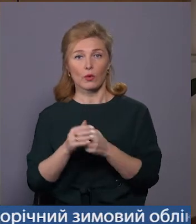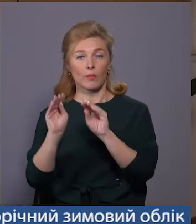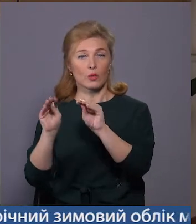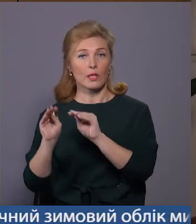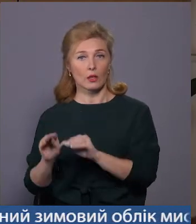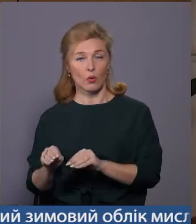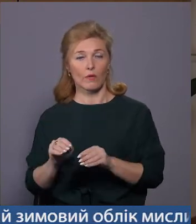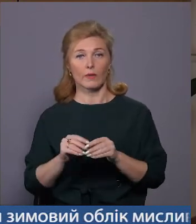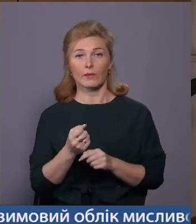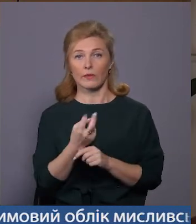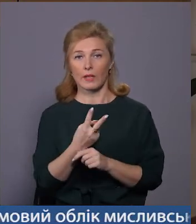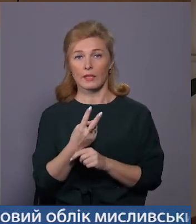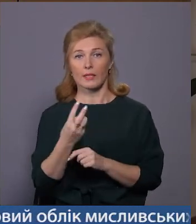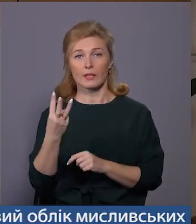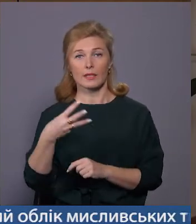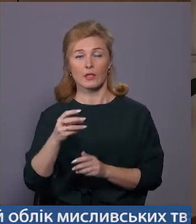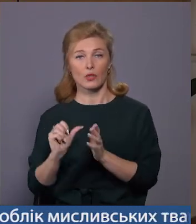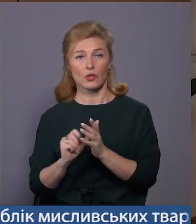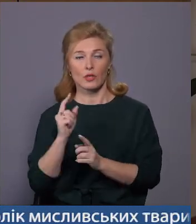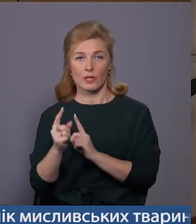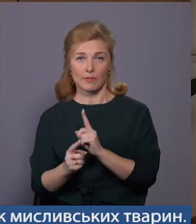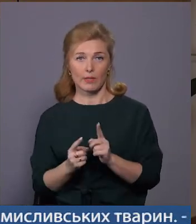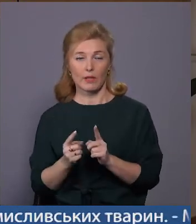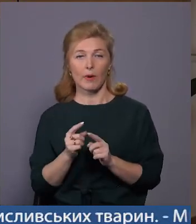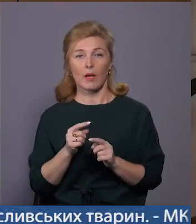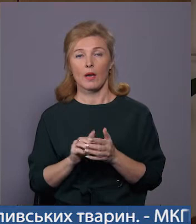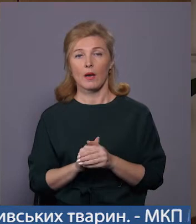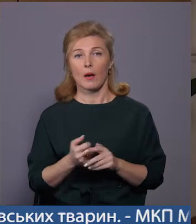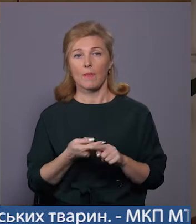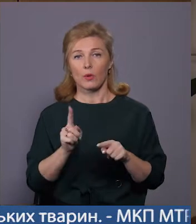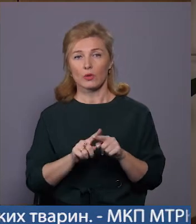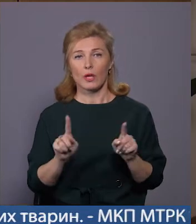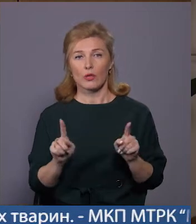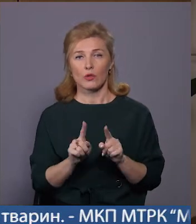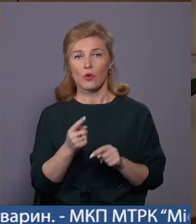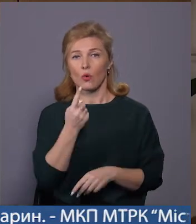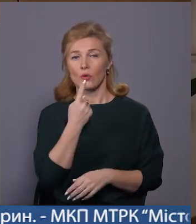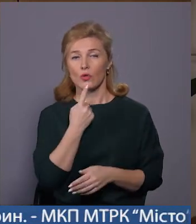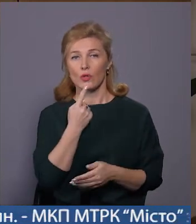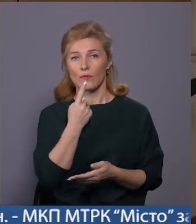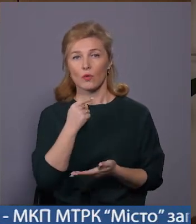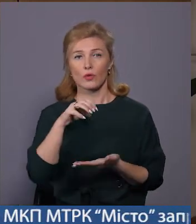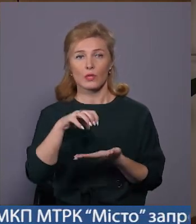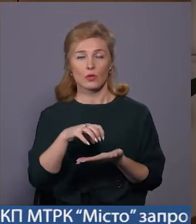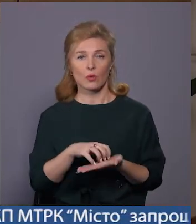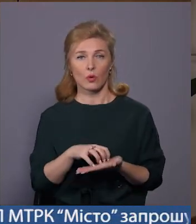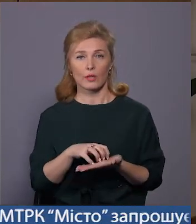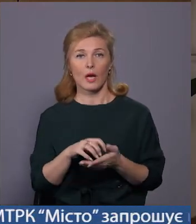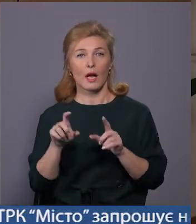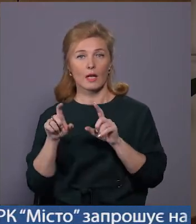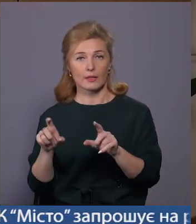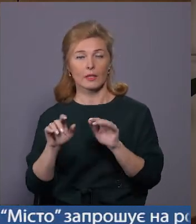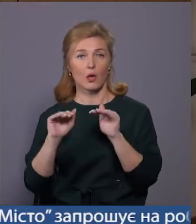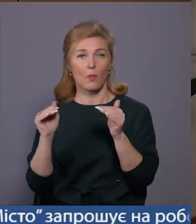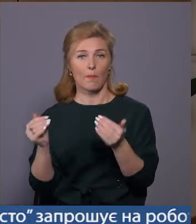України 1236 зі змінами, говориться про те, що навіть у червоній зоні карантинних